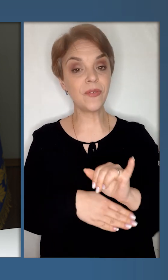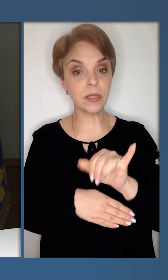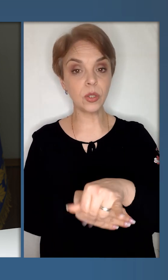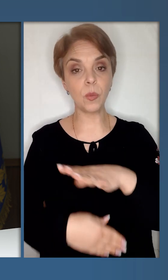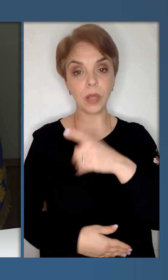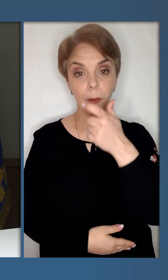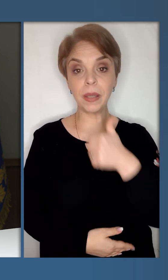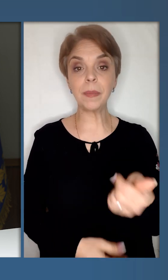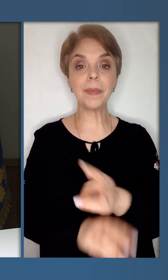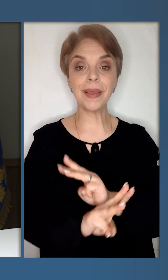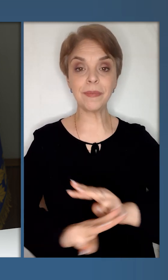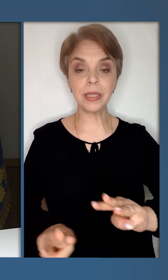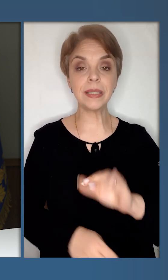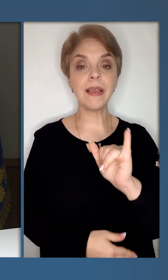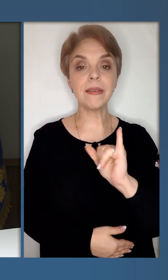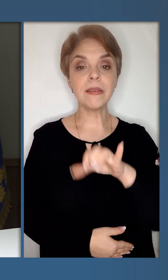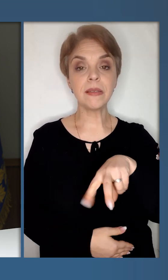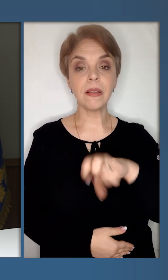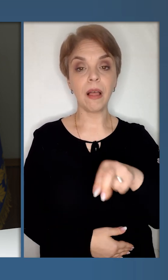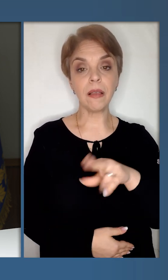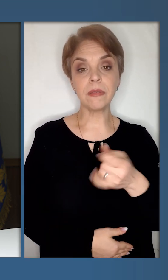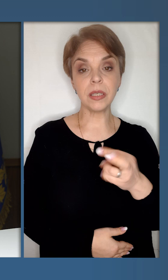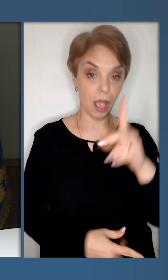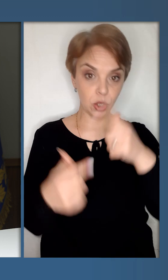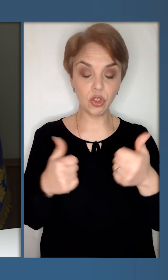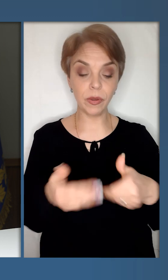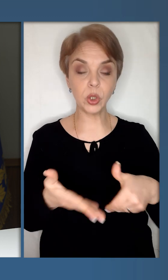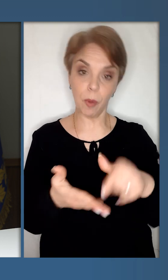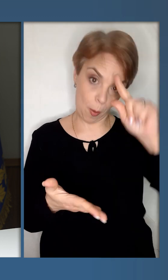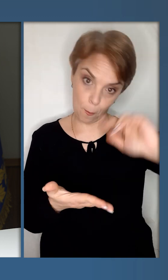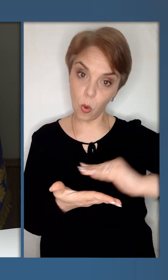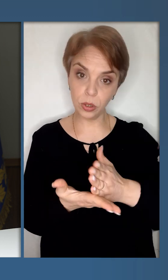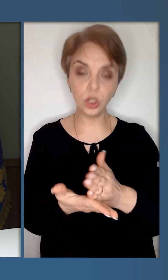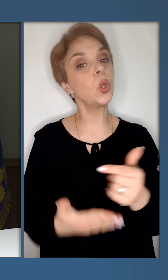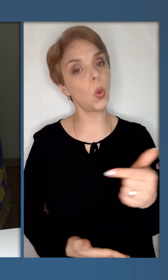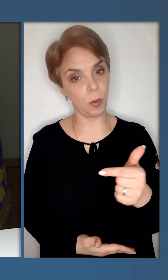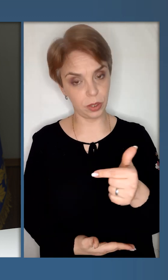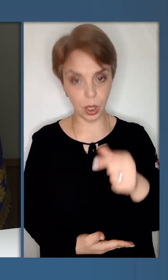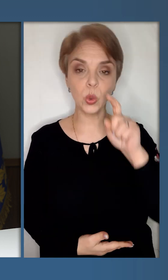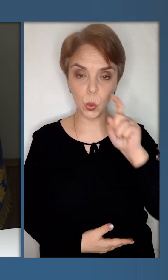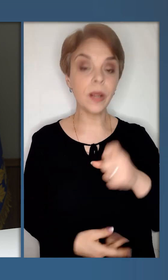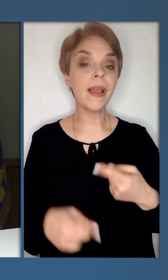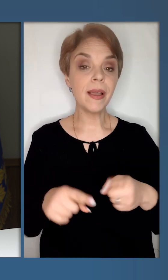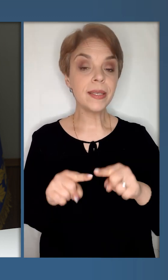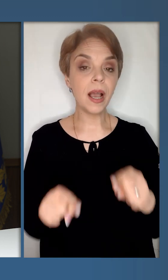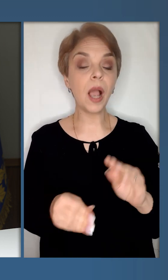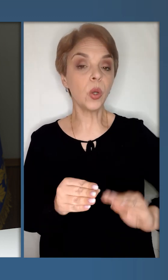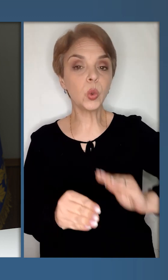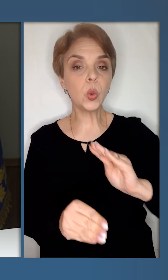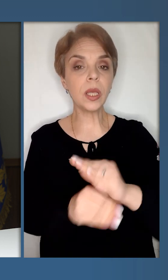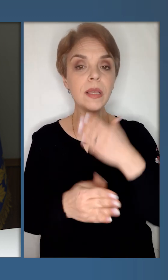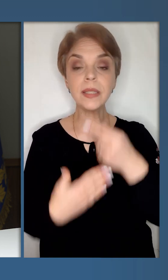візитом була пані прем'єр-міністр Ісландії. Держава, яка допомагає політично і гуманітарно Україні, яка